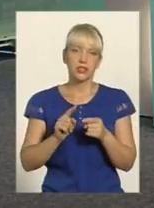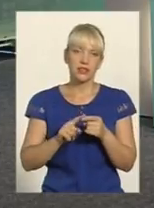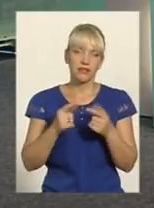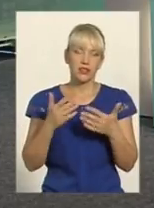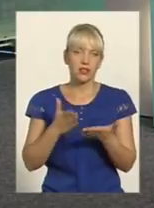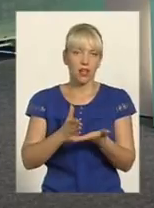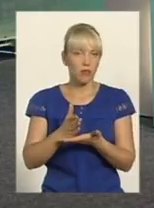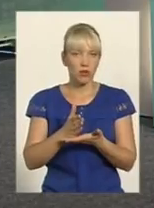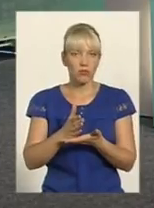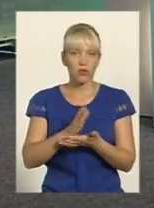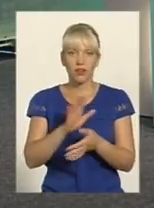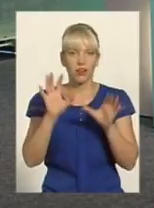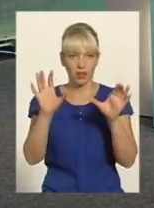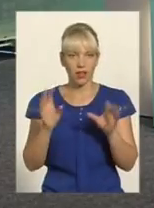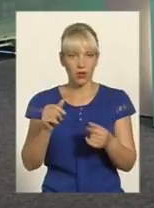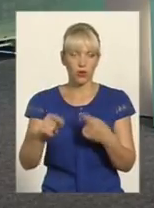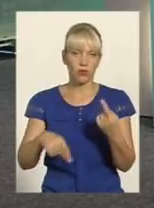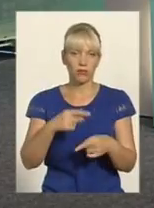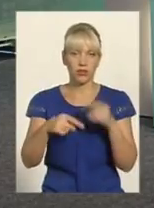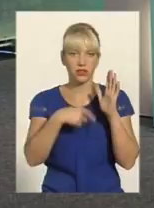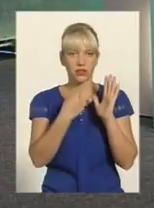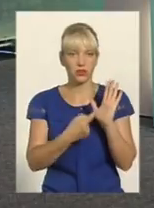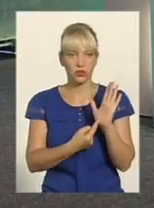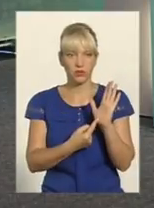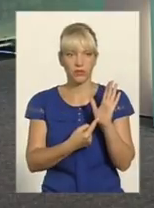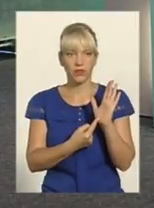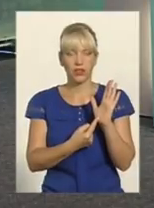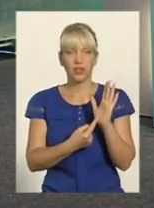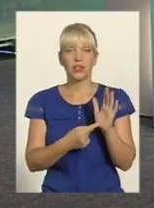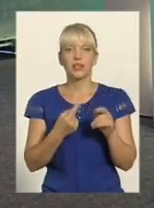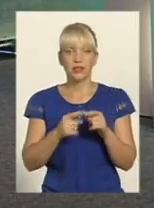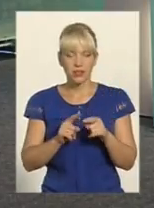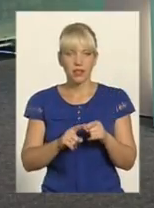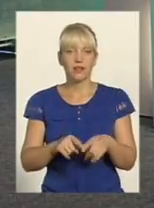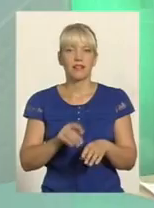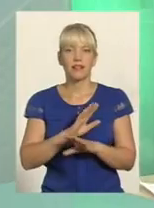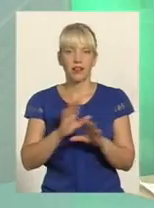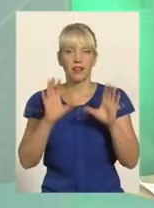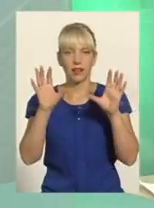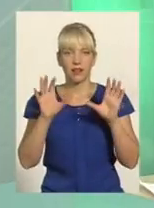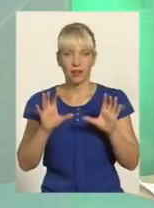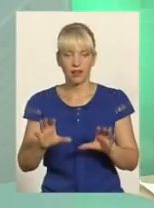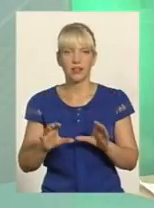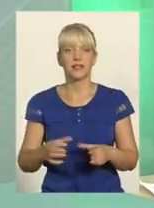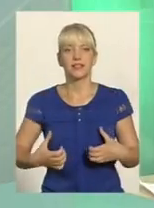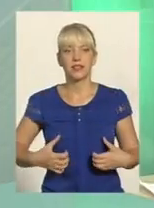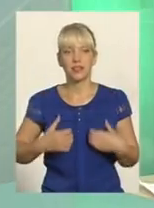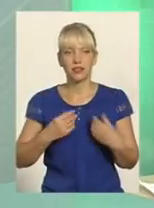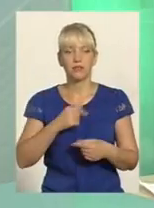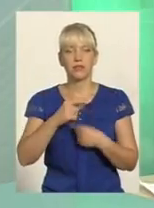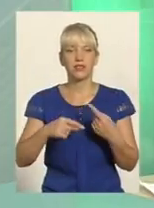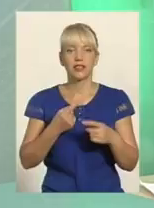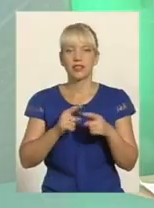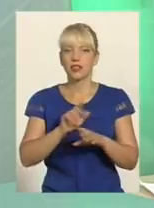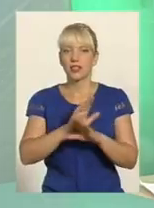нелегального бізнесу? Страшного? Це нелегальний, страшний бізнес і я думаю, що це не лише міліція Хмельниччини, а вся